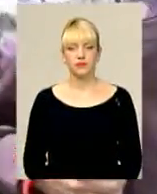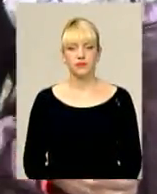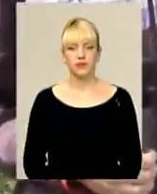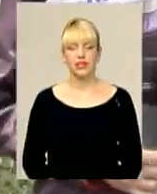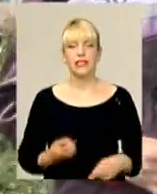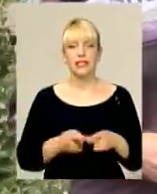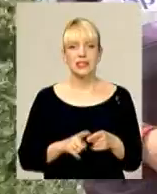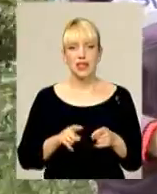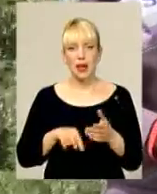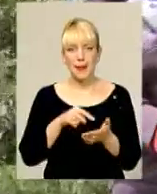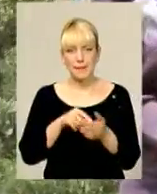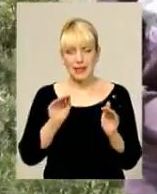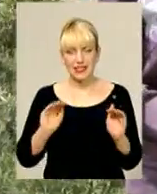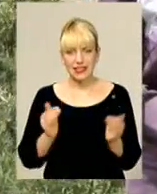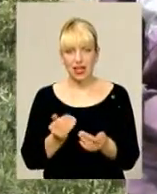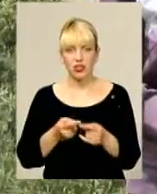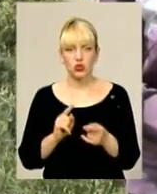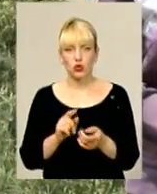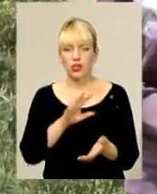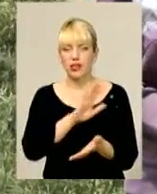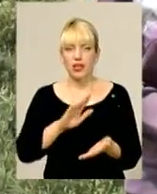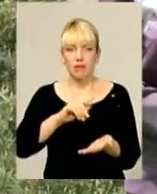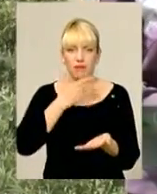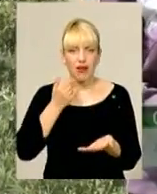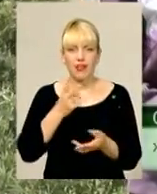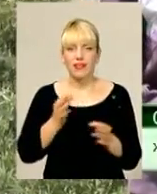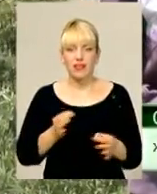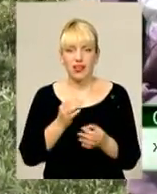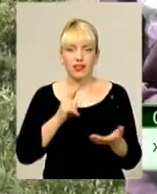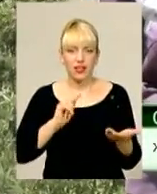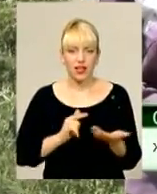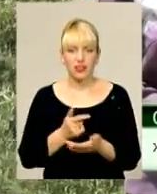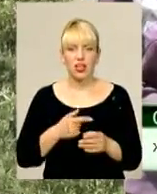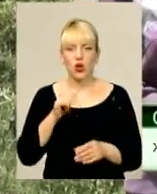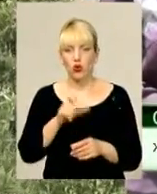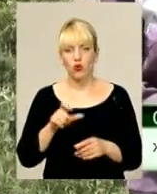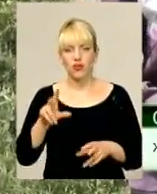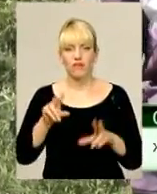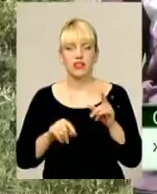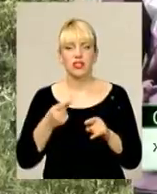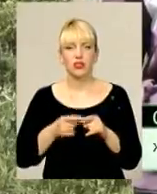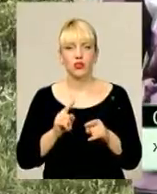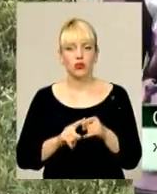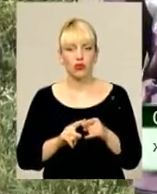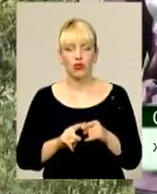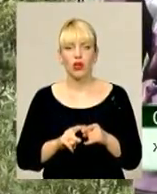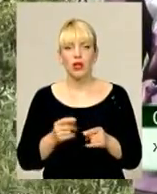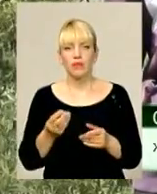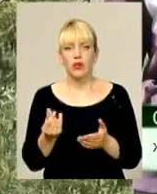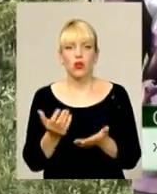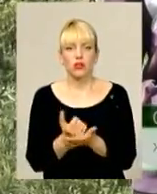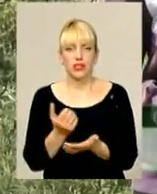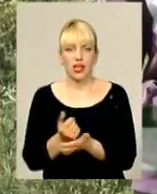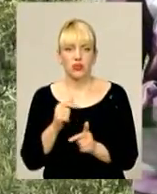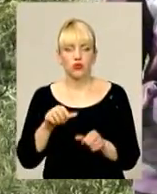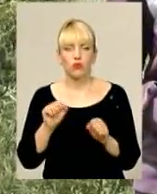Це містечко не позначене на жодній карті, але тутешні мешканці вважають його справжнім клондайком, бо тут вони можуть